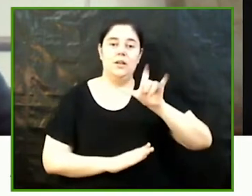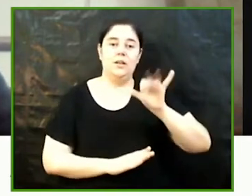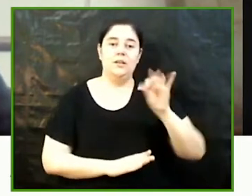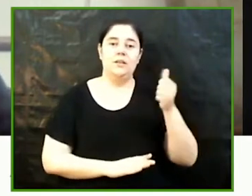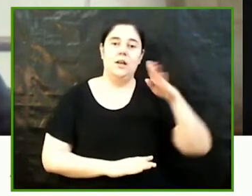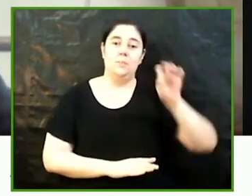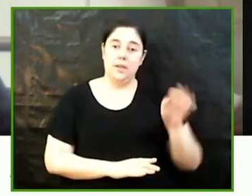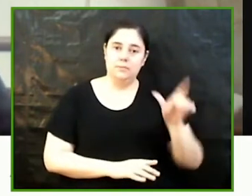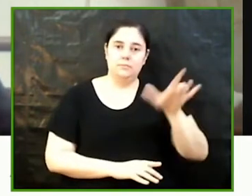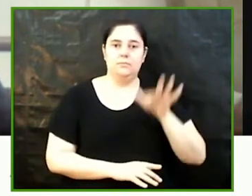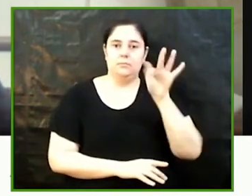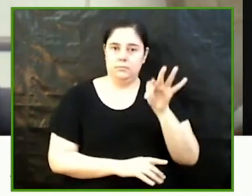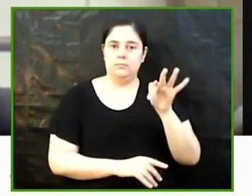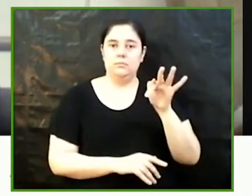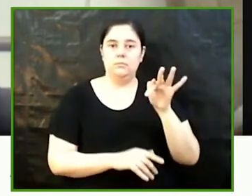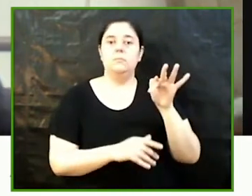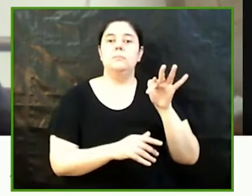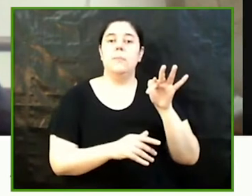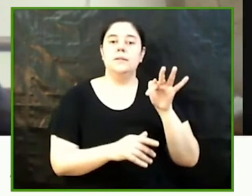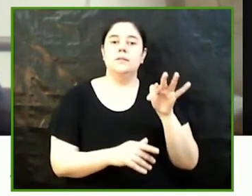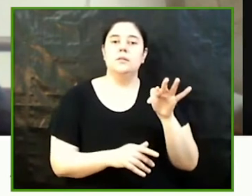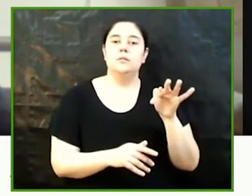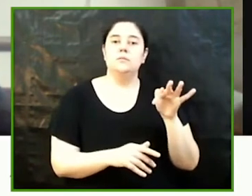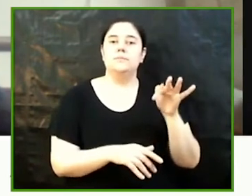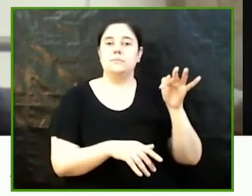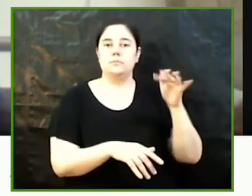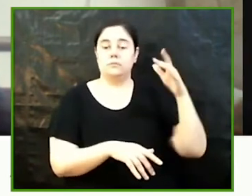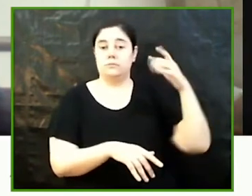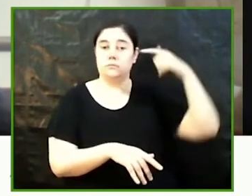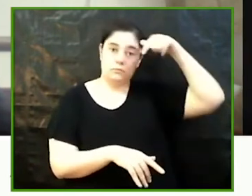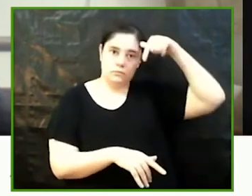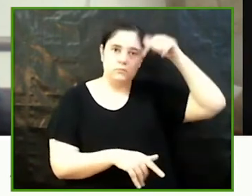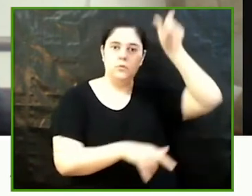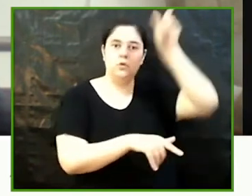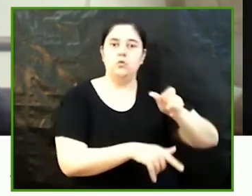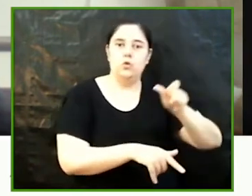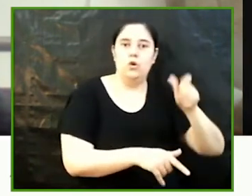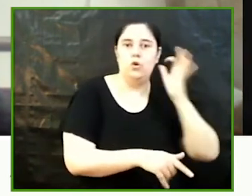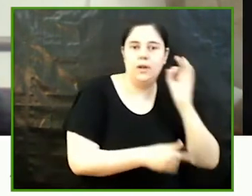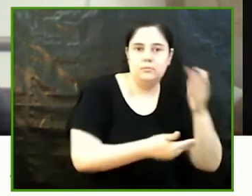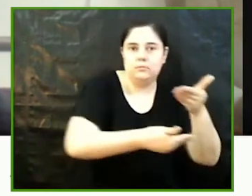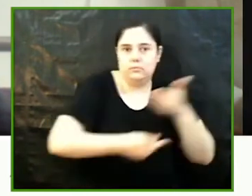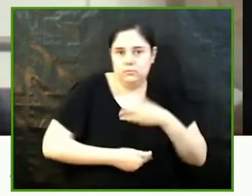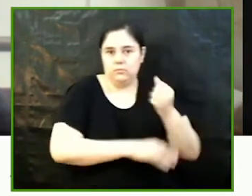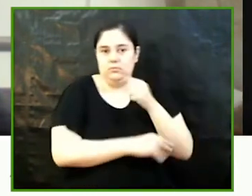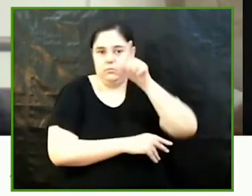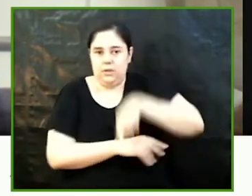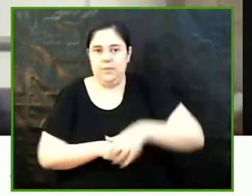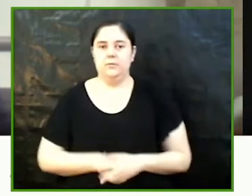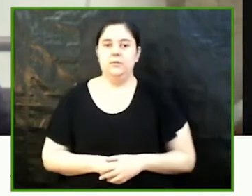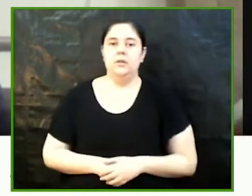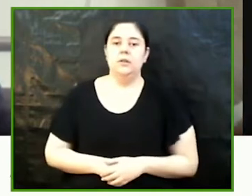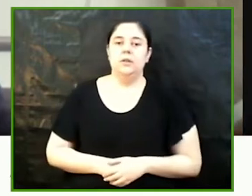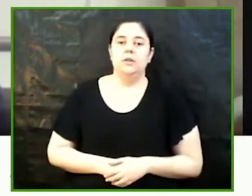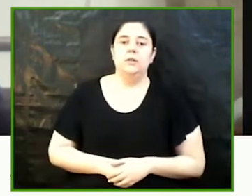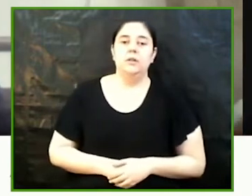la col·laboració de la doctora Maria Lluís Succespunt La frase femení va implicar un reconeixement per a moltes dones que reclamaven poder exercir aquest